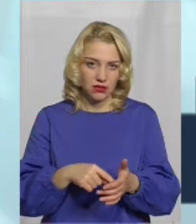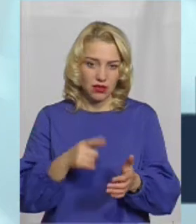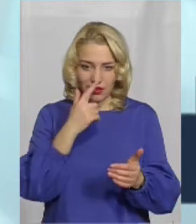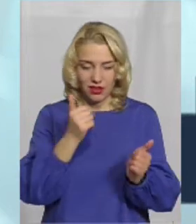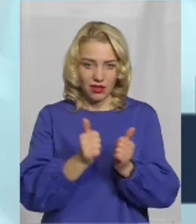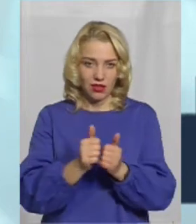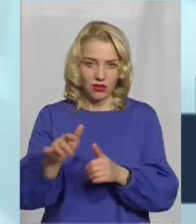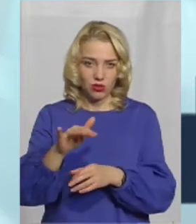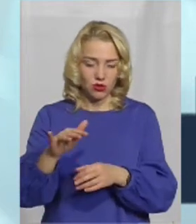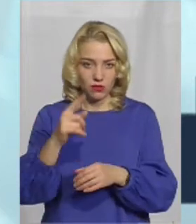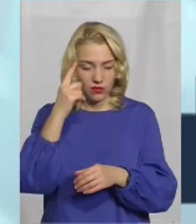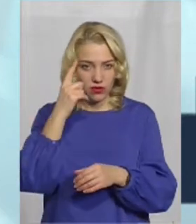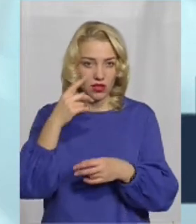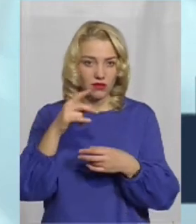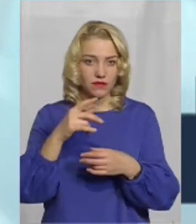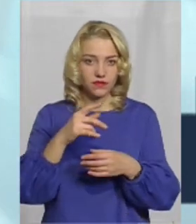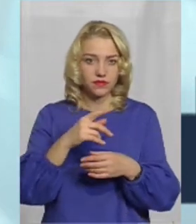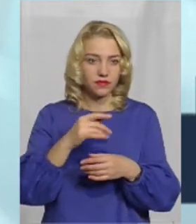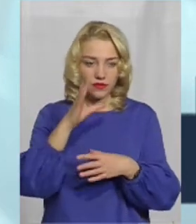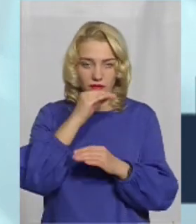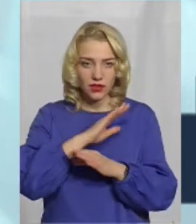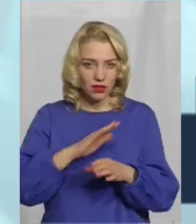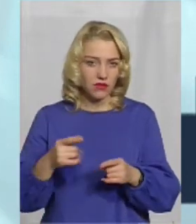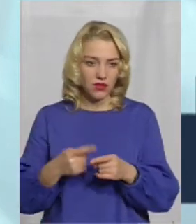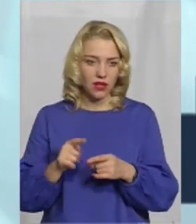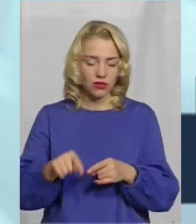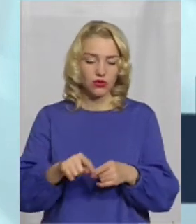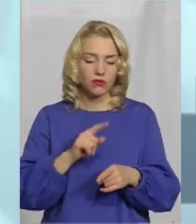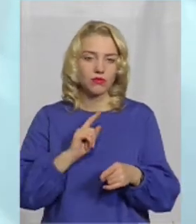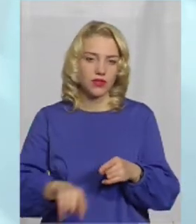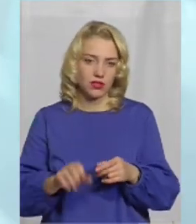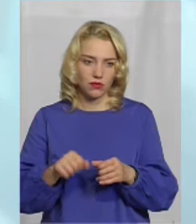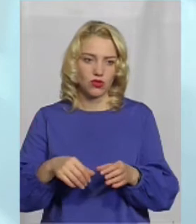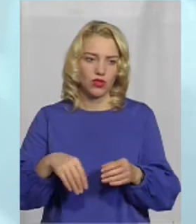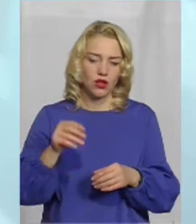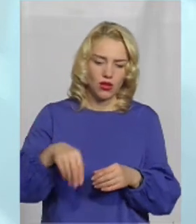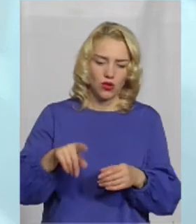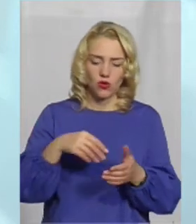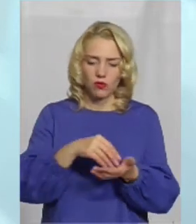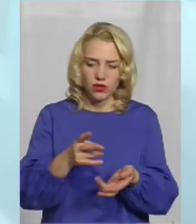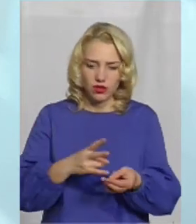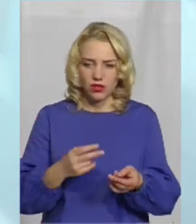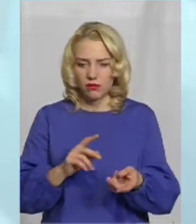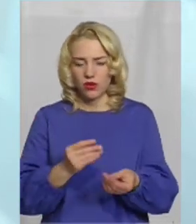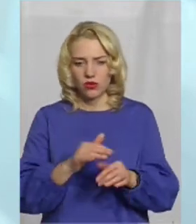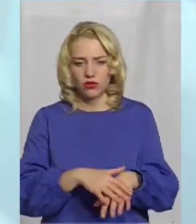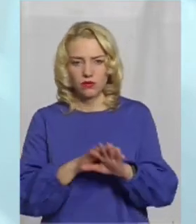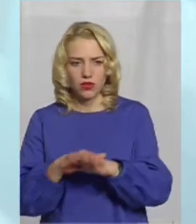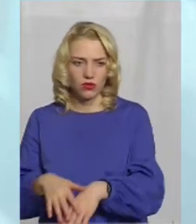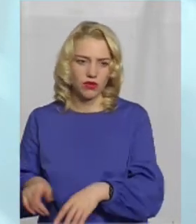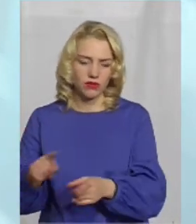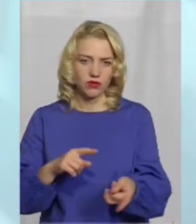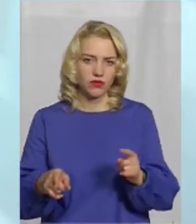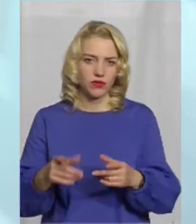стають жертвами шахраїв частіше, тому що тут оперативність більша. Так, щось хочу купити, пішов до терміналу, перерахував кошти,